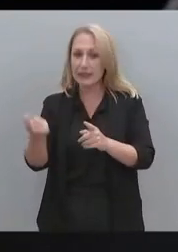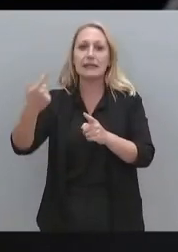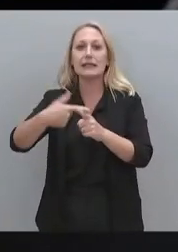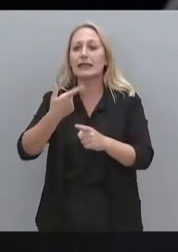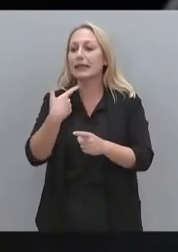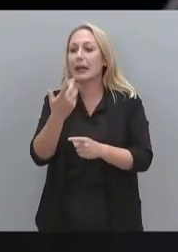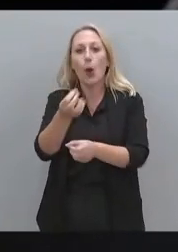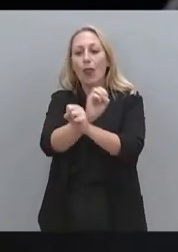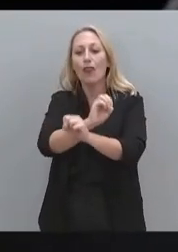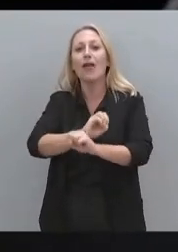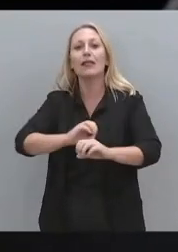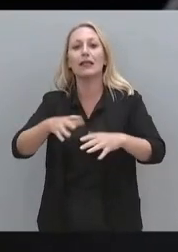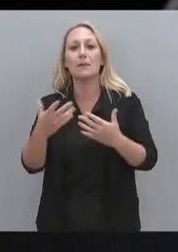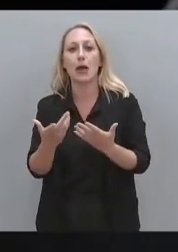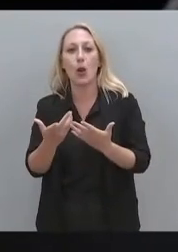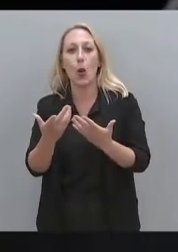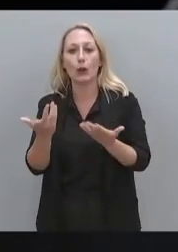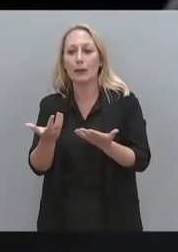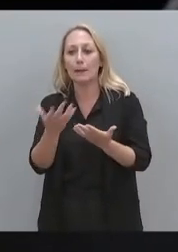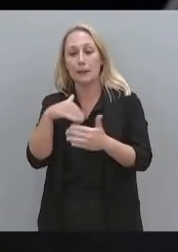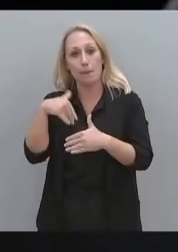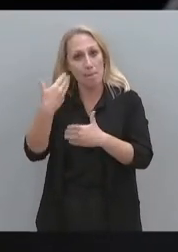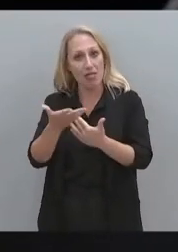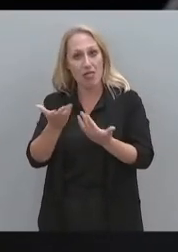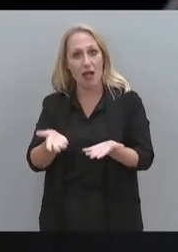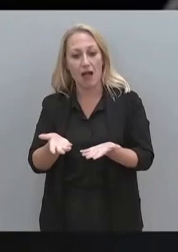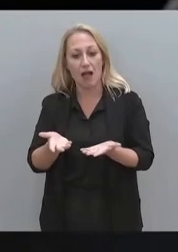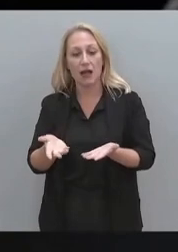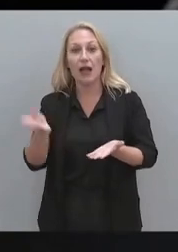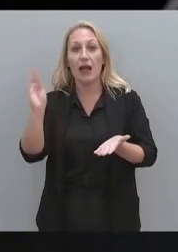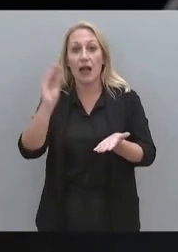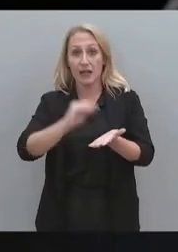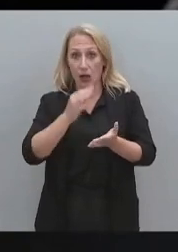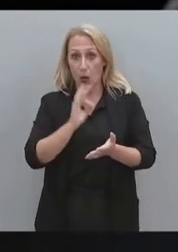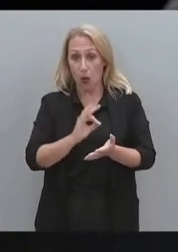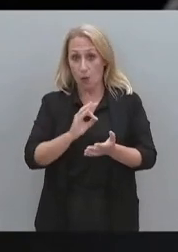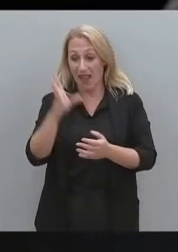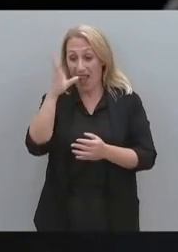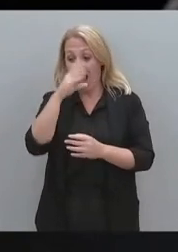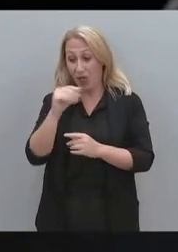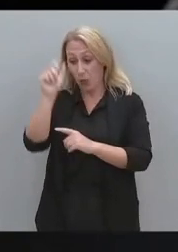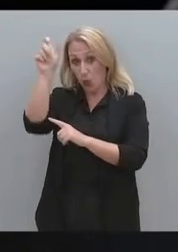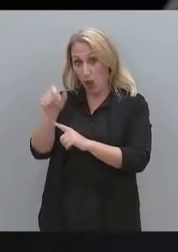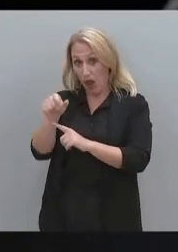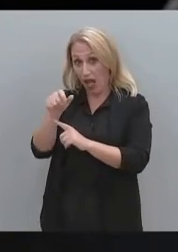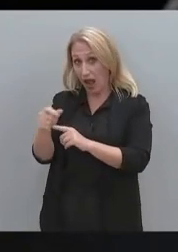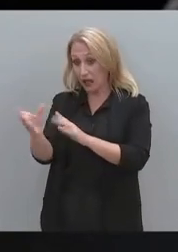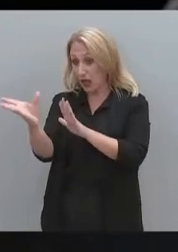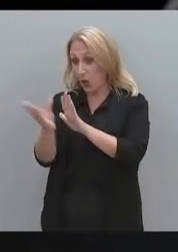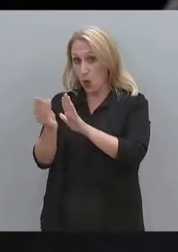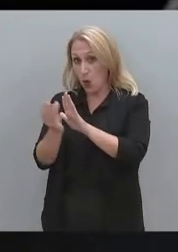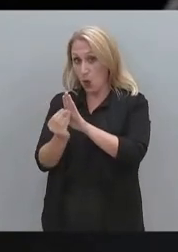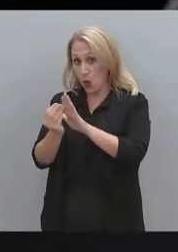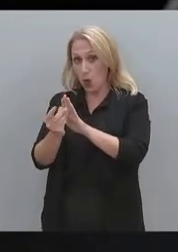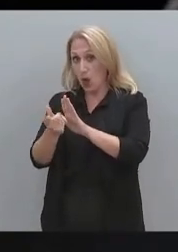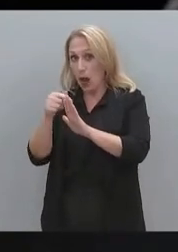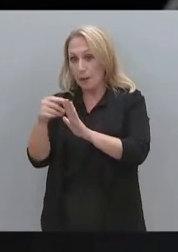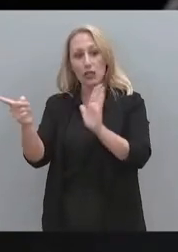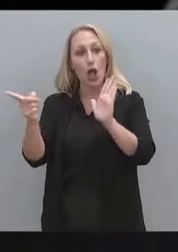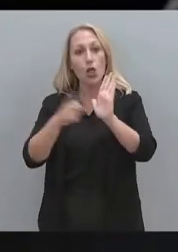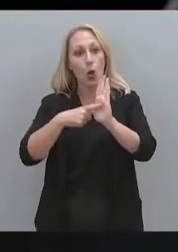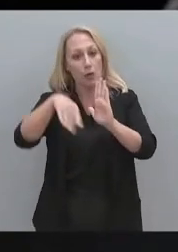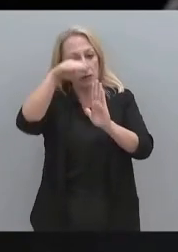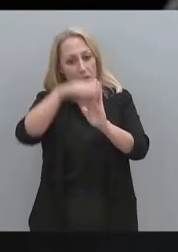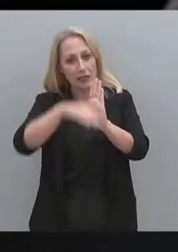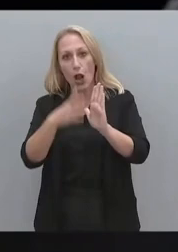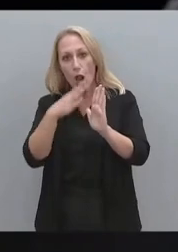διευκρίνηση, κ. Πρόεδρε. Είπατε νωρίτερα ότι η παρακολούθηση του κ. Ανδρουλάκη ήταν νόμιμη και τεκμηριωμένη. Στη